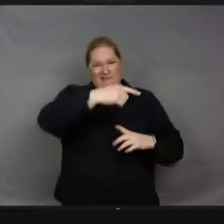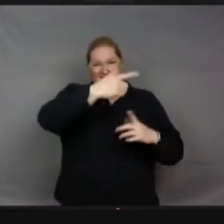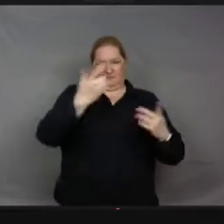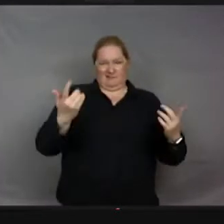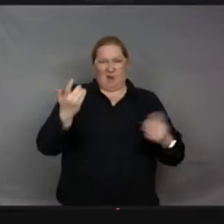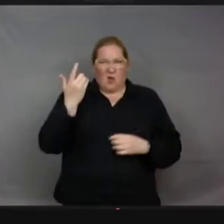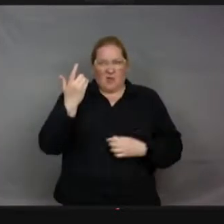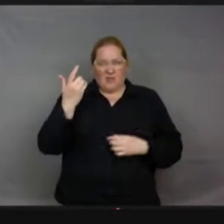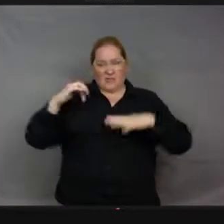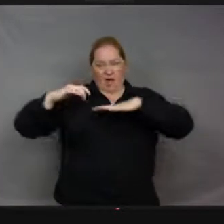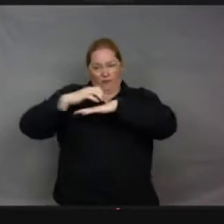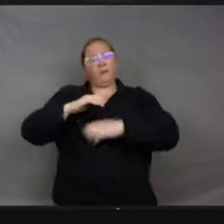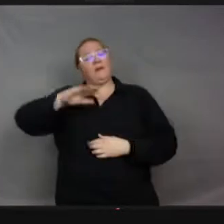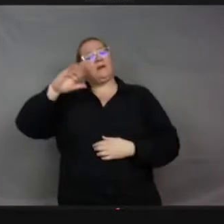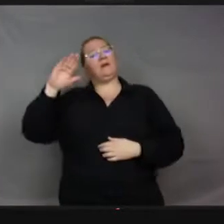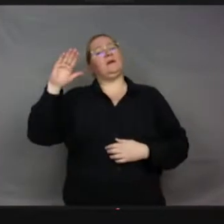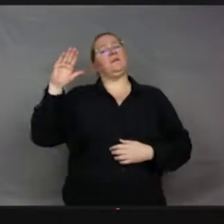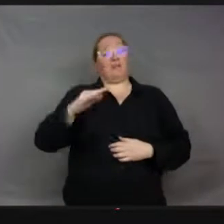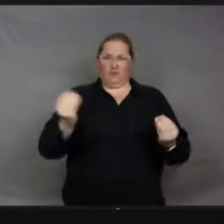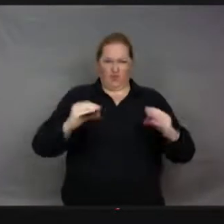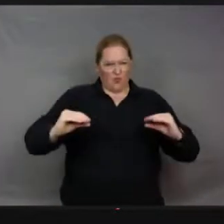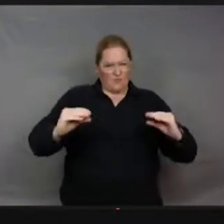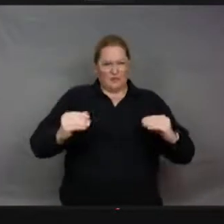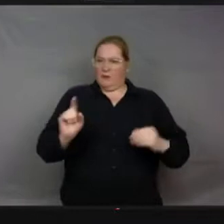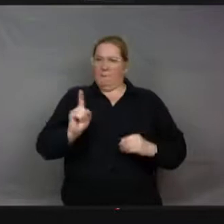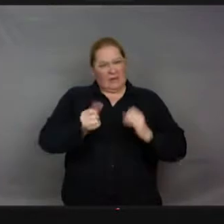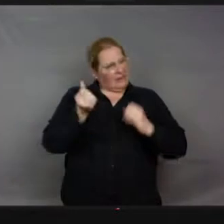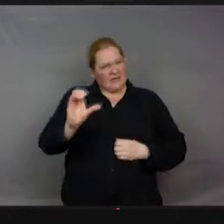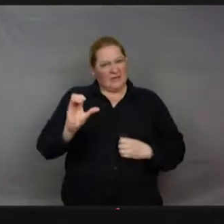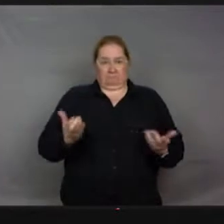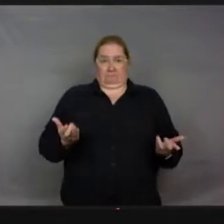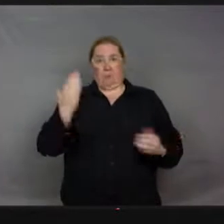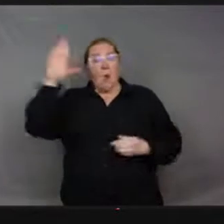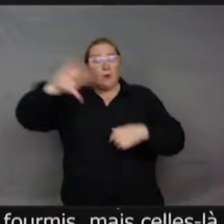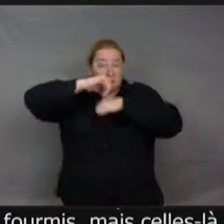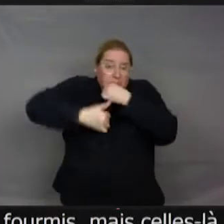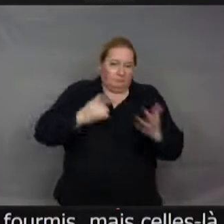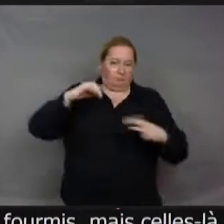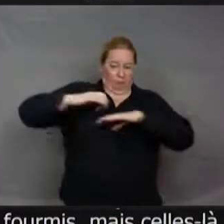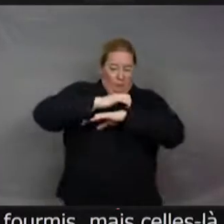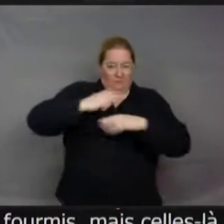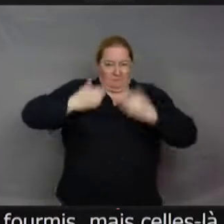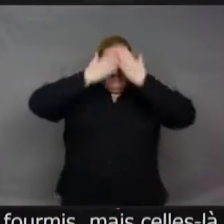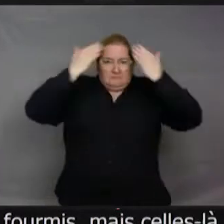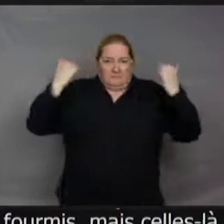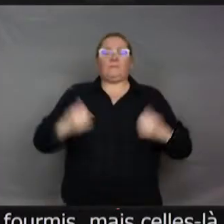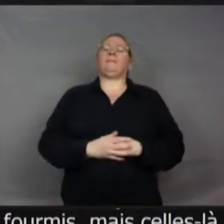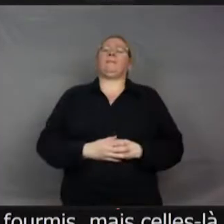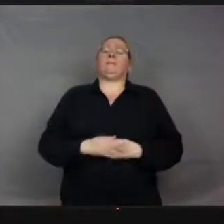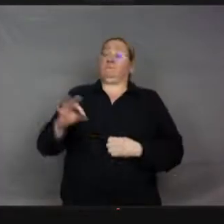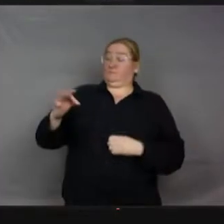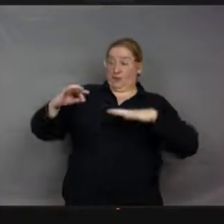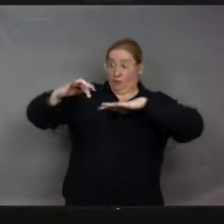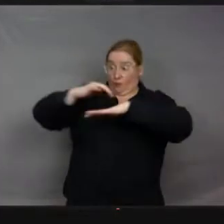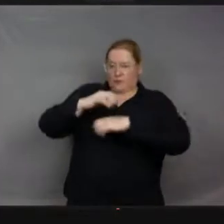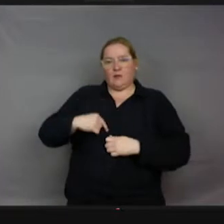celles-là vivent dans des milieux quand même plutôt humides. D'accord. Donc voilà, peut-être d'autres fourmis. D'accord. Et alors, dans le côté où elles inventent des choses extraordinaires,